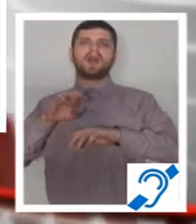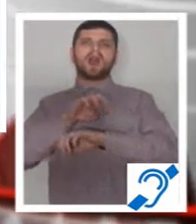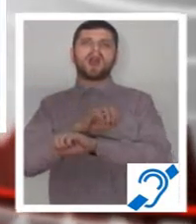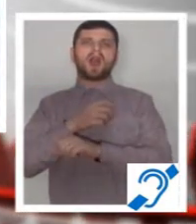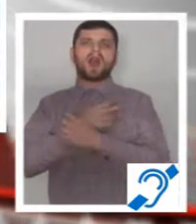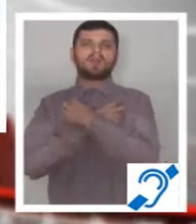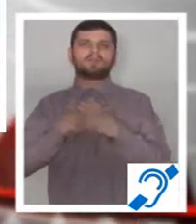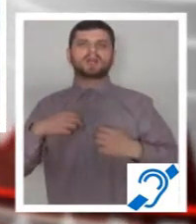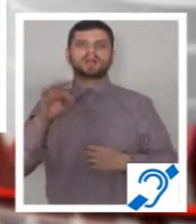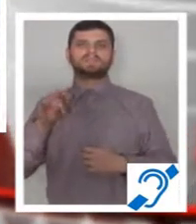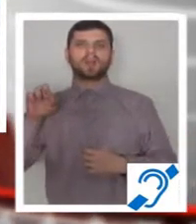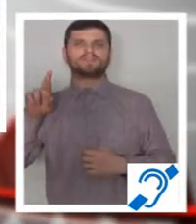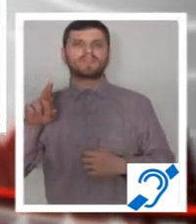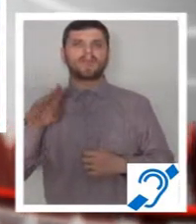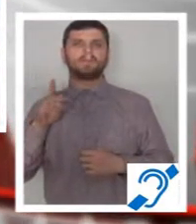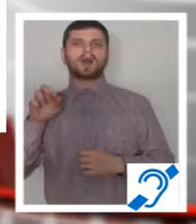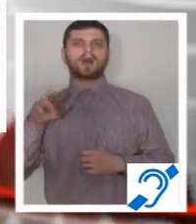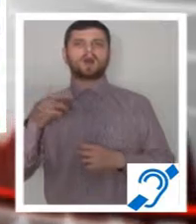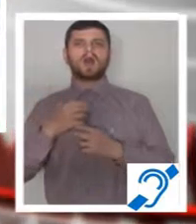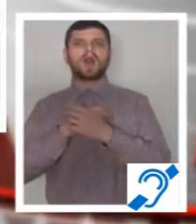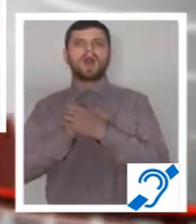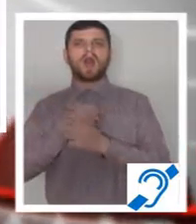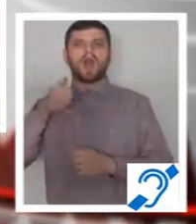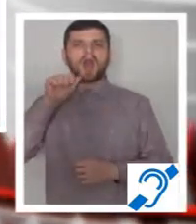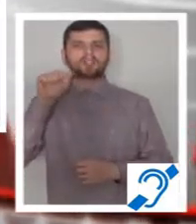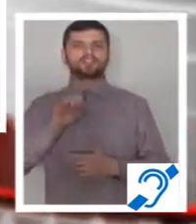Folescu de la Baroul Argeș pentru trafic de influență.